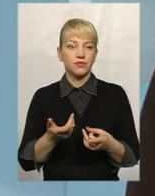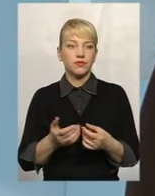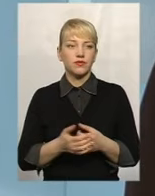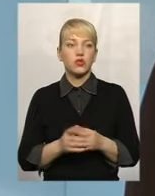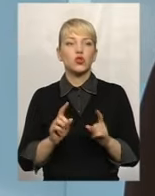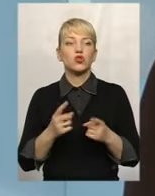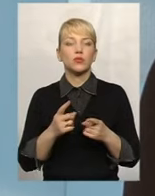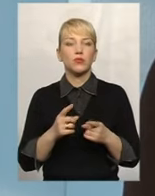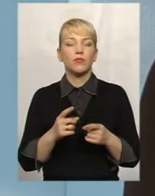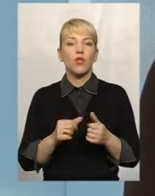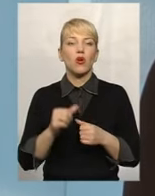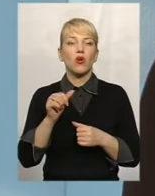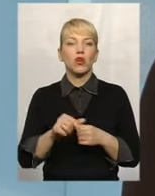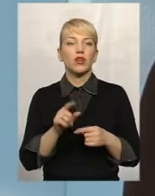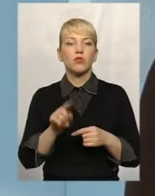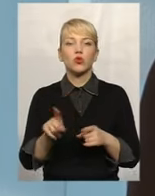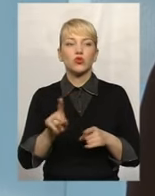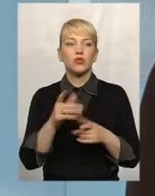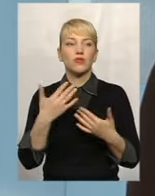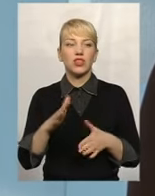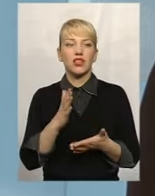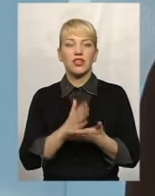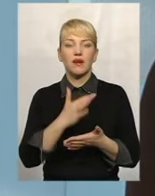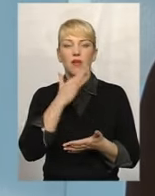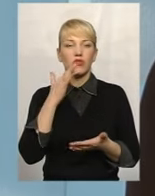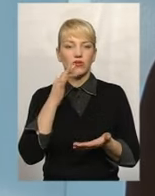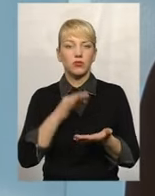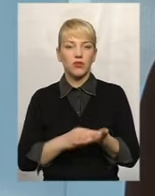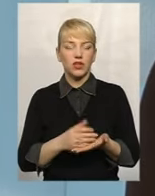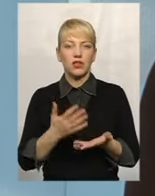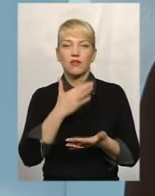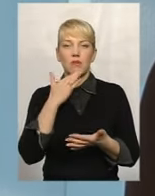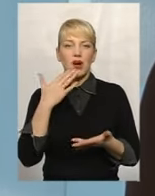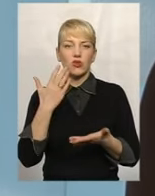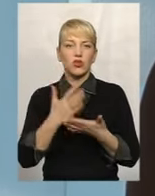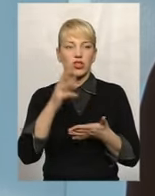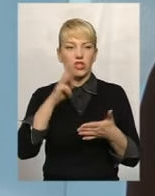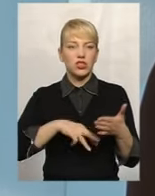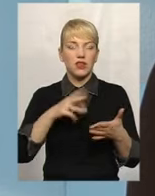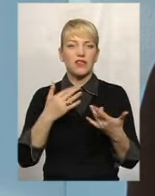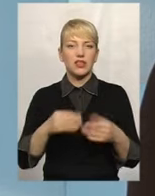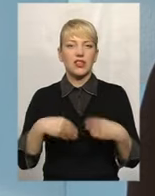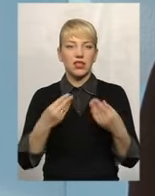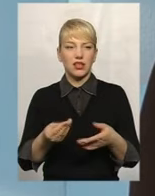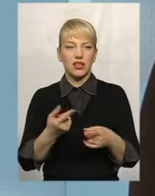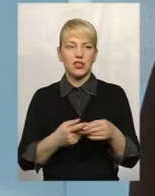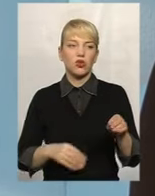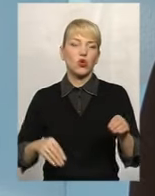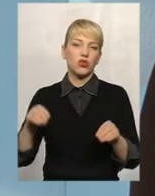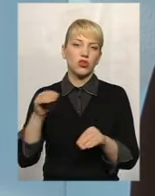кажу, що крім того, що вже є стільки відповідальностей, вже є стільки штрафів, які на них накладаються, ще якби це